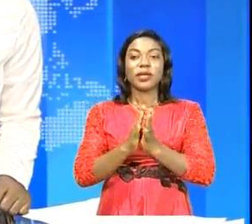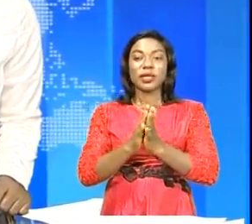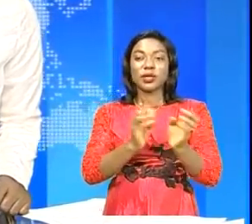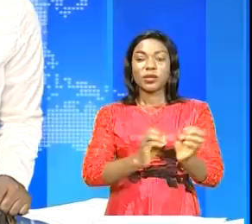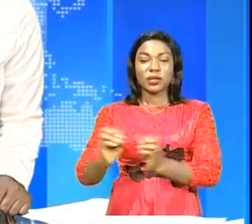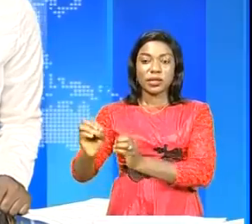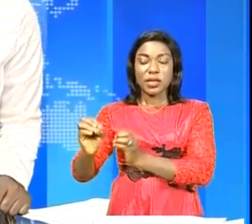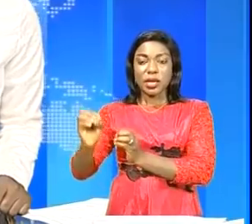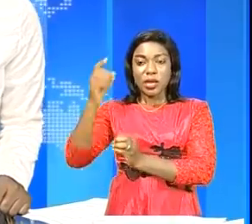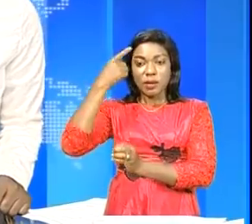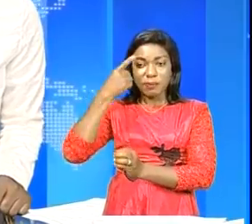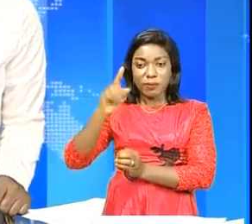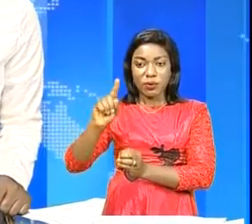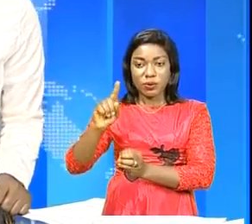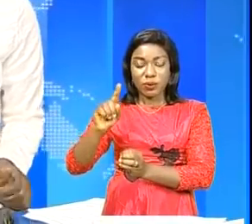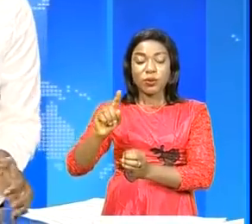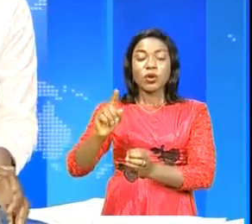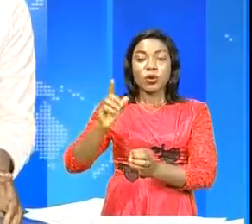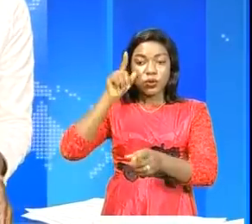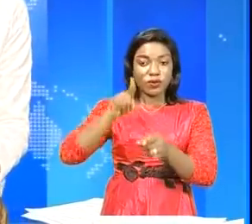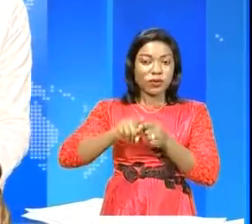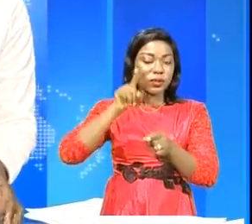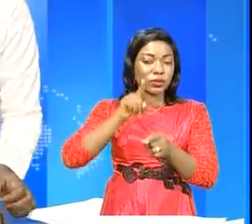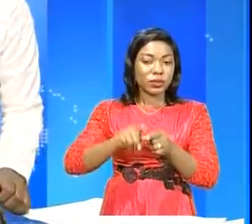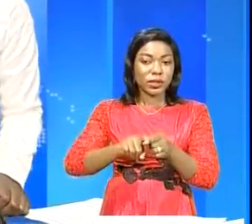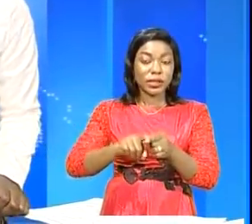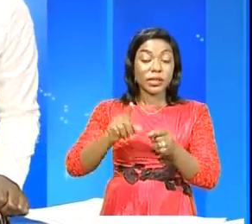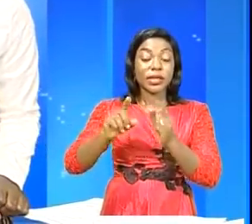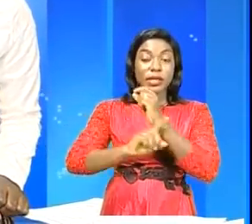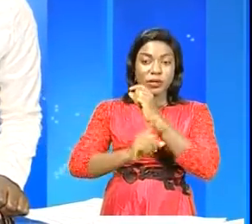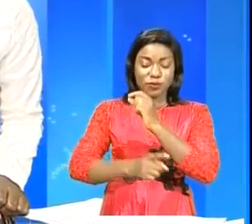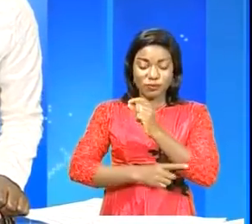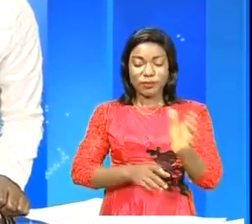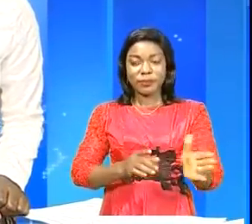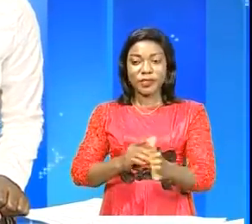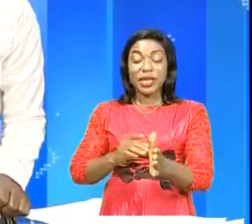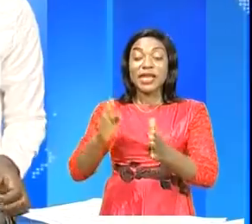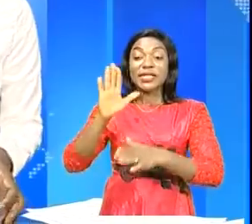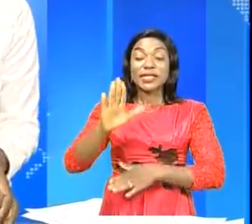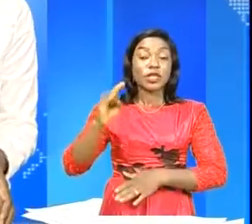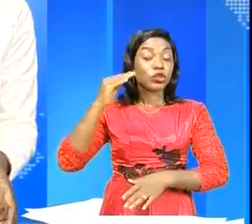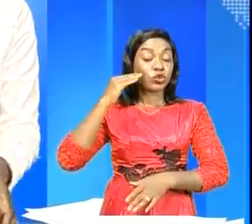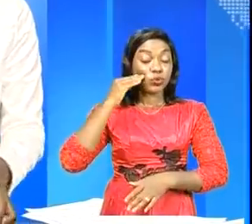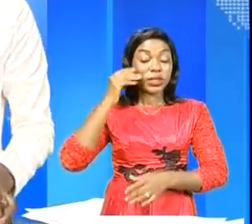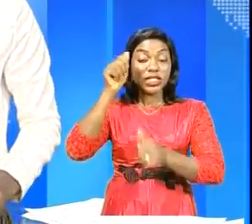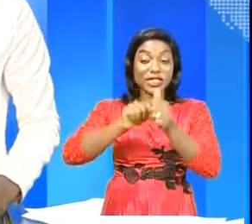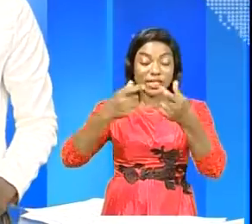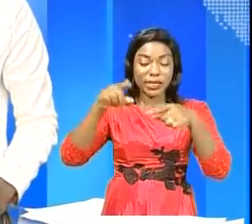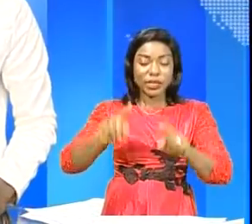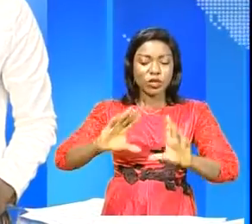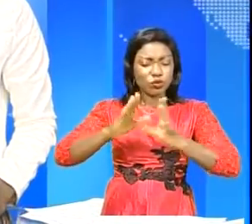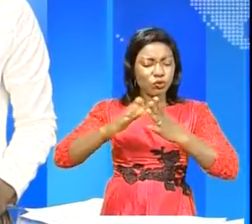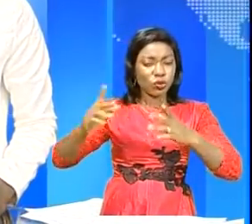été organisée en faveur de sinistres dégommants. Le 5 juin de chaque année, l'humanité tout entière